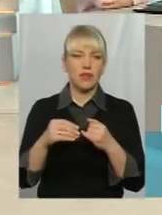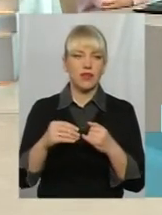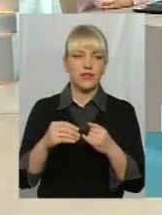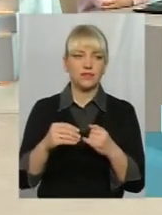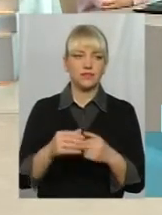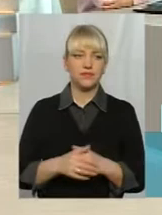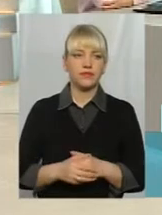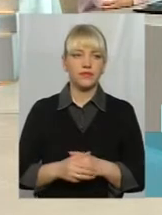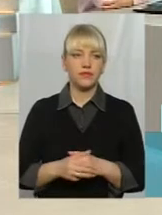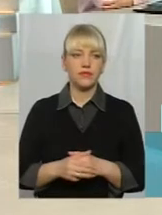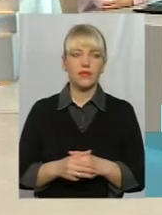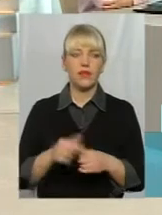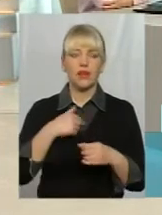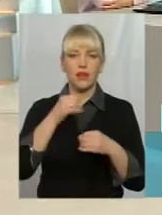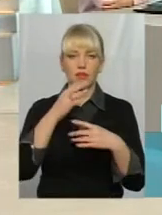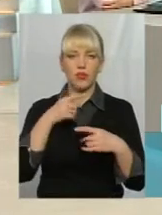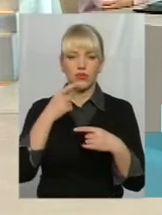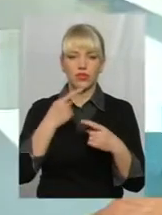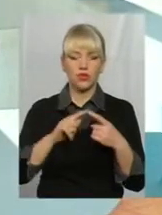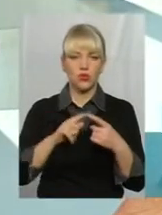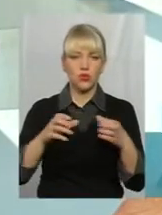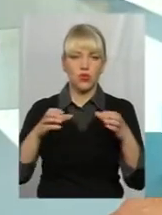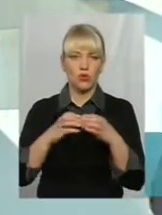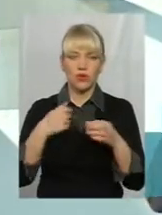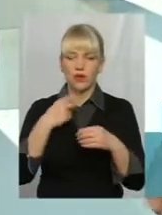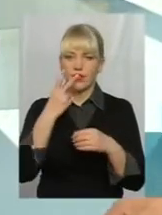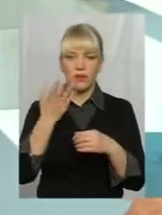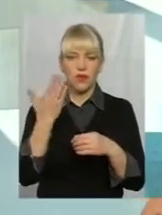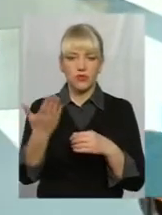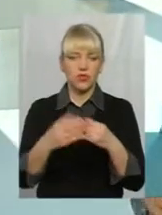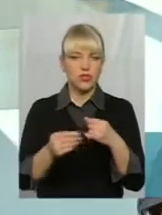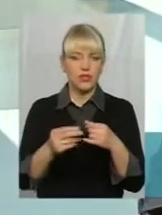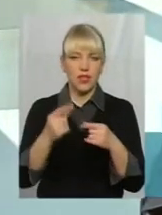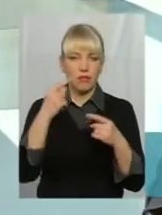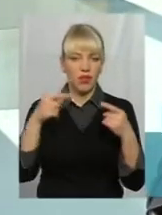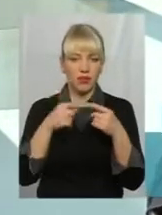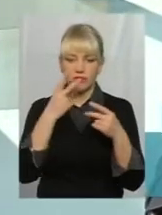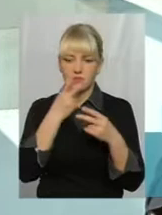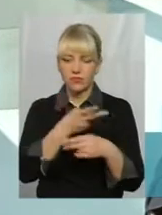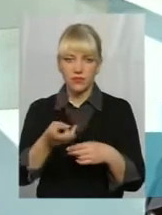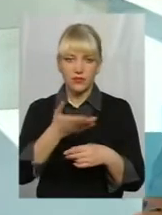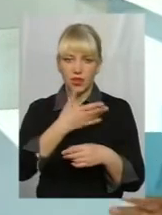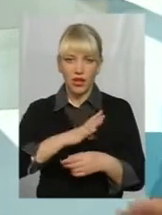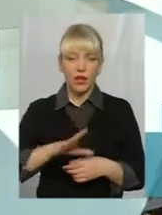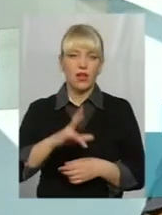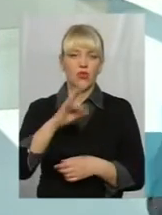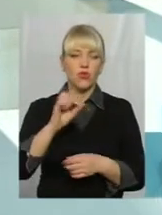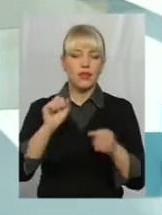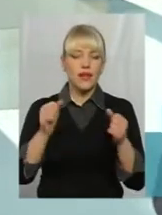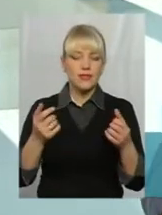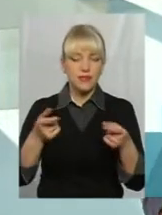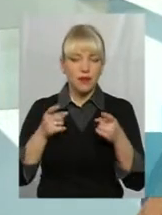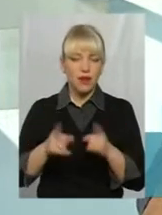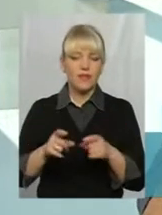власність? Я не можу говорити безпосередньо про цю громаду. Я не бачив їхніх земель так достаменно, щоб сказати, яка користь. Але насправді можливості є різні.